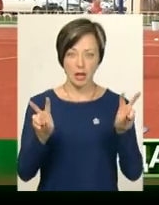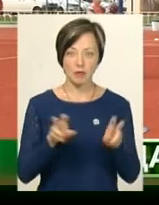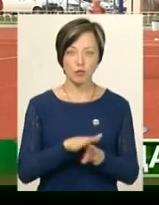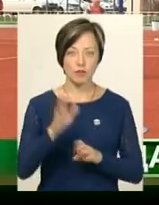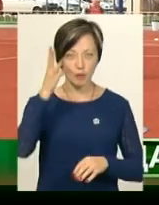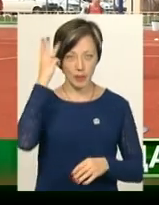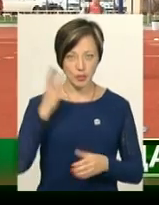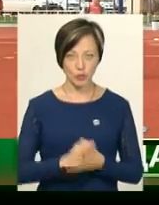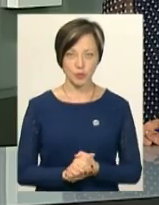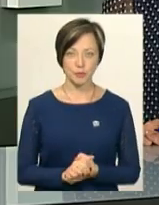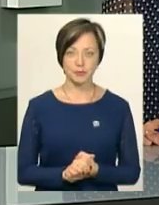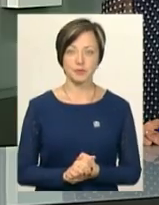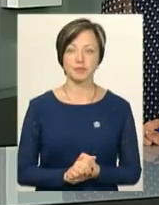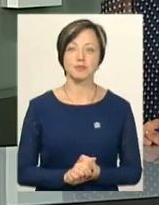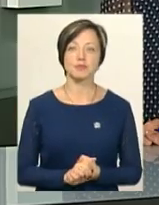Хмельницькому.